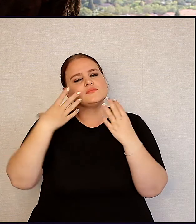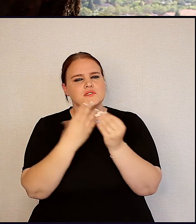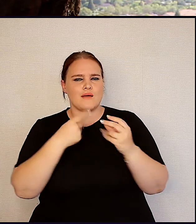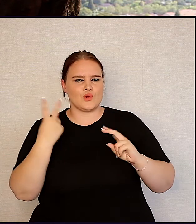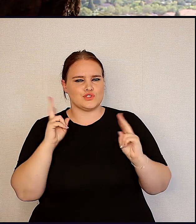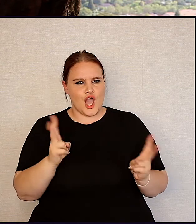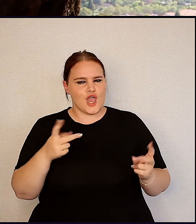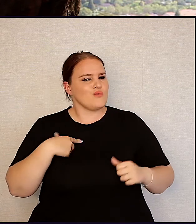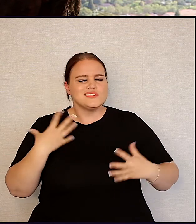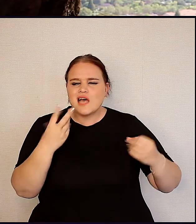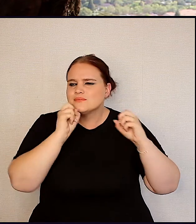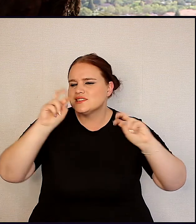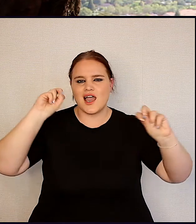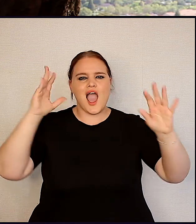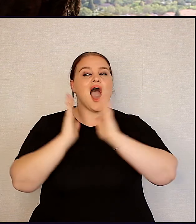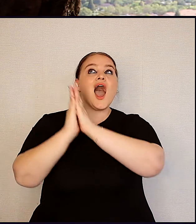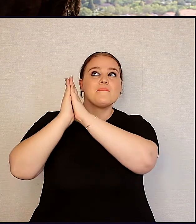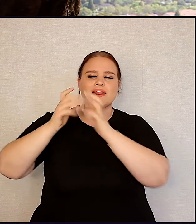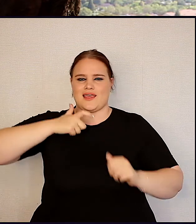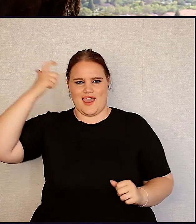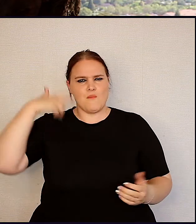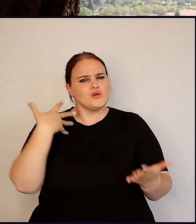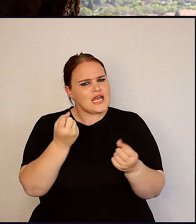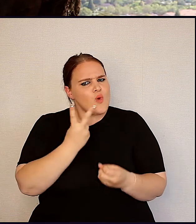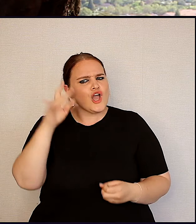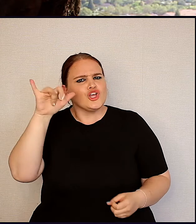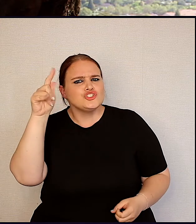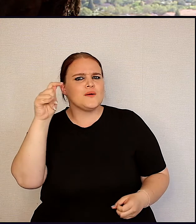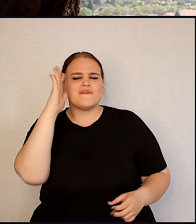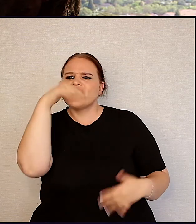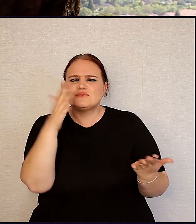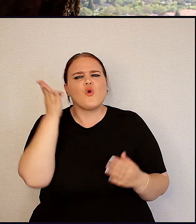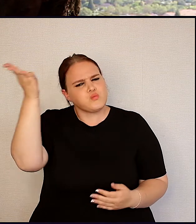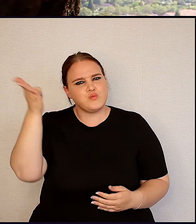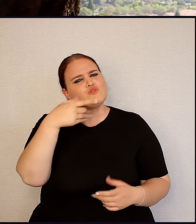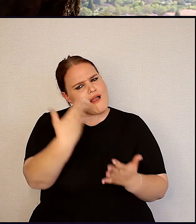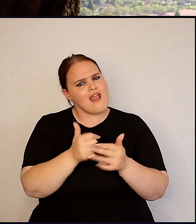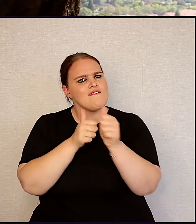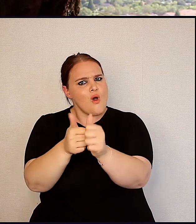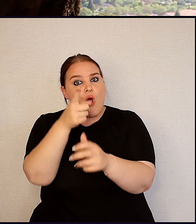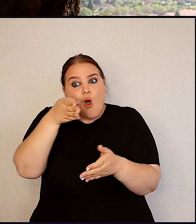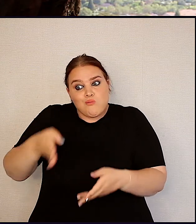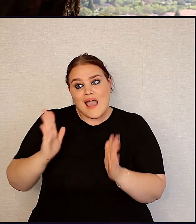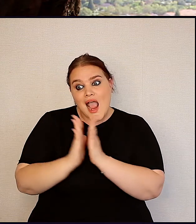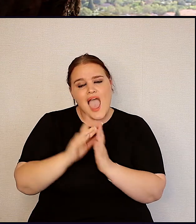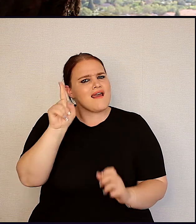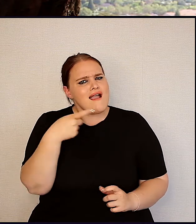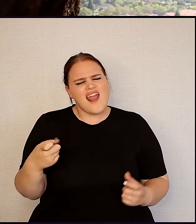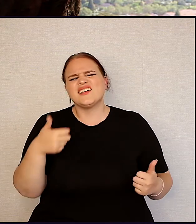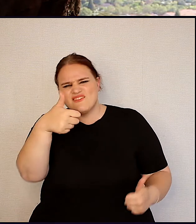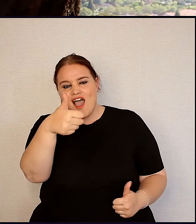keier saam met ons, en ons gaan bidere saam, maar ons het ook die dienste online, op Facebook en YouTube, so volg dit ook, as jy het nie tot per die